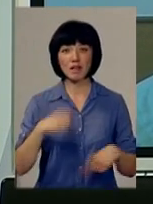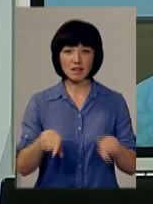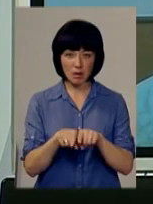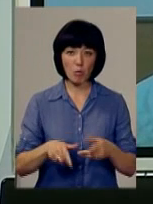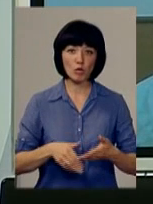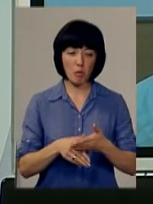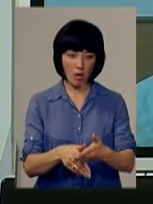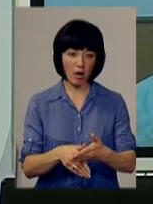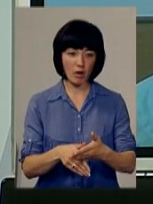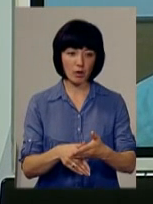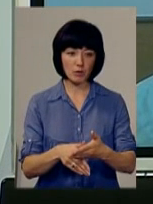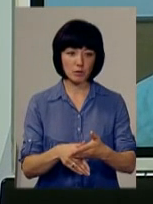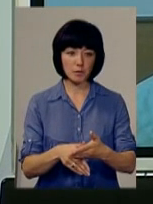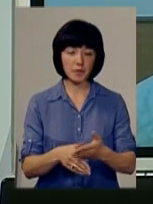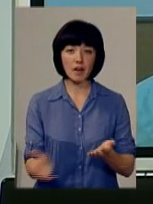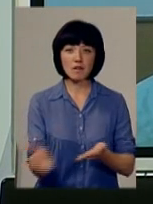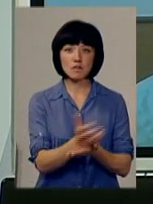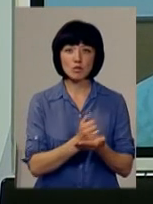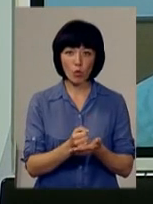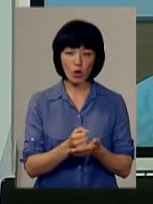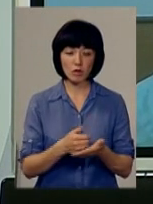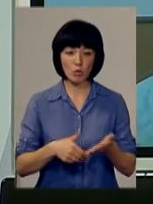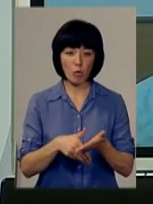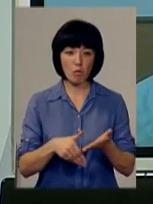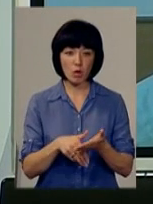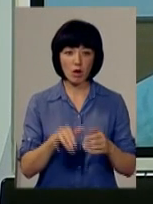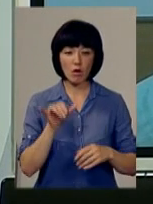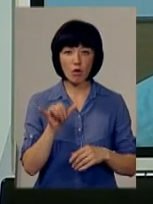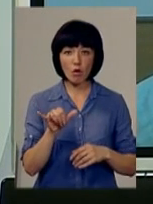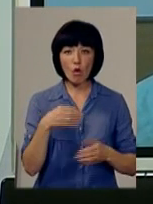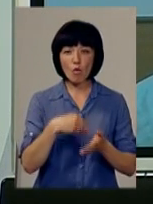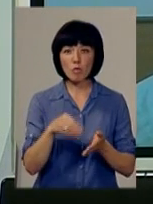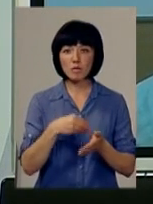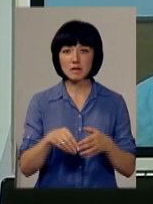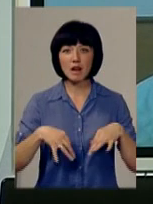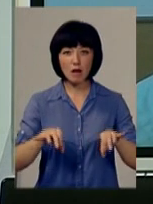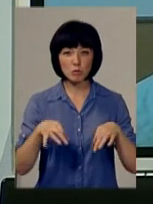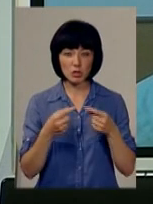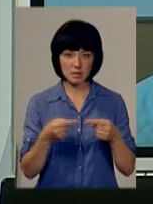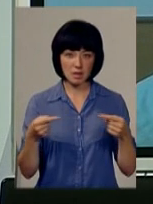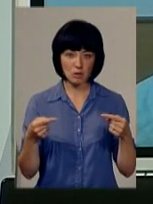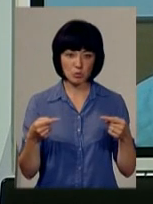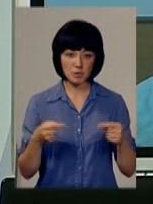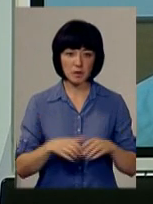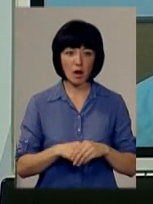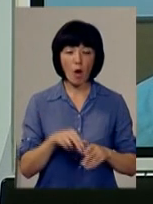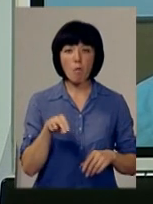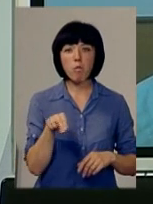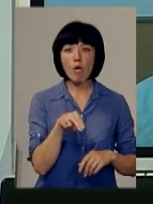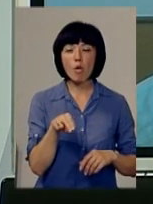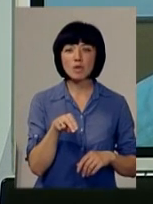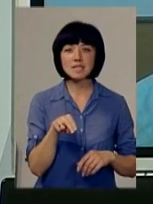допомагають в зборі тої допомоги, в куплі транспортних засобів. До речі, Полонська